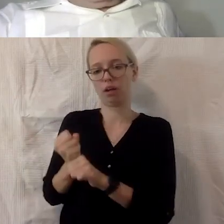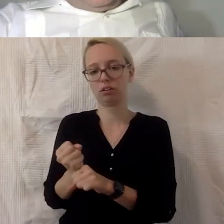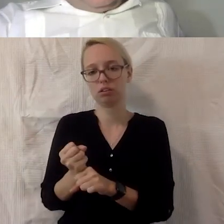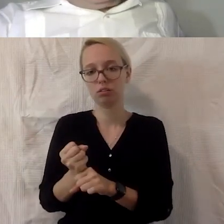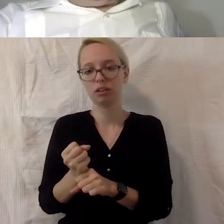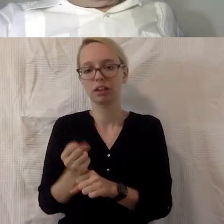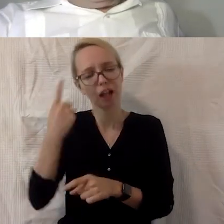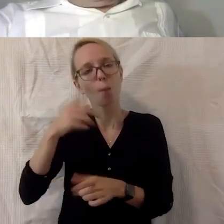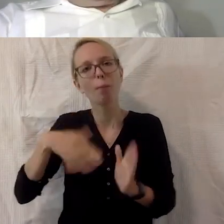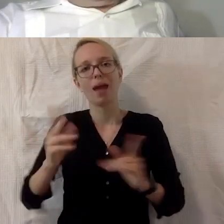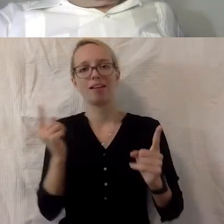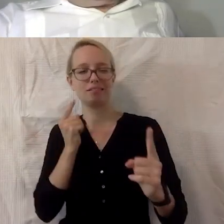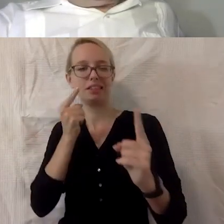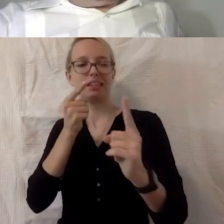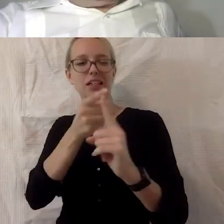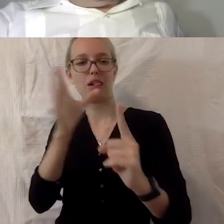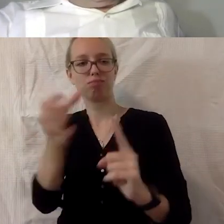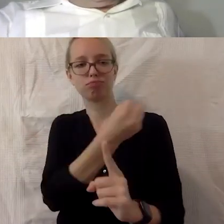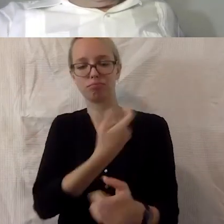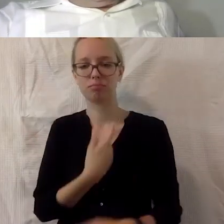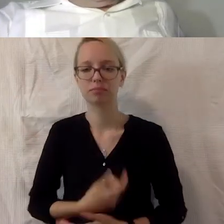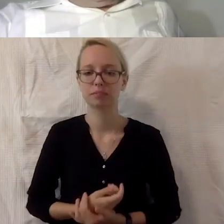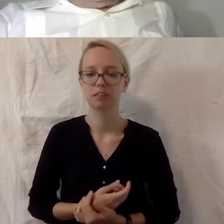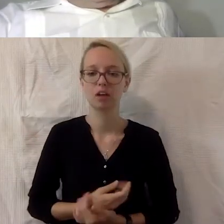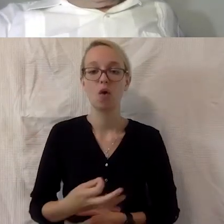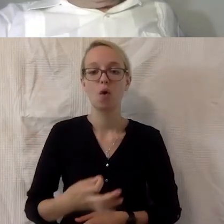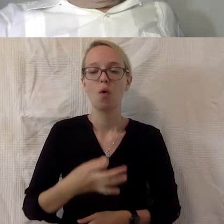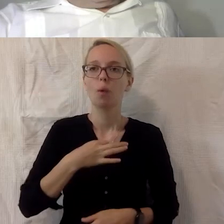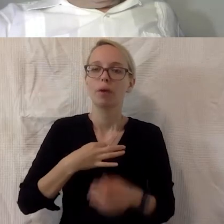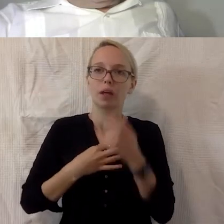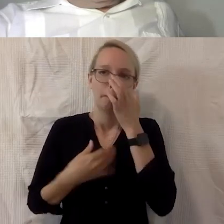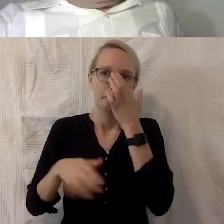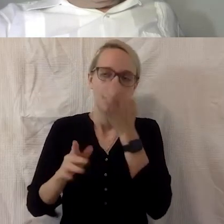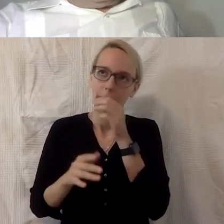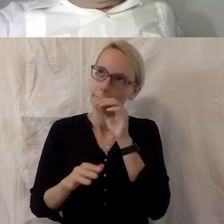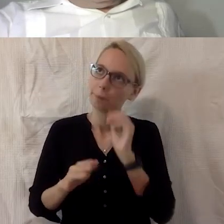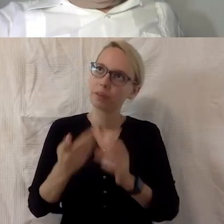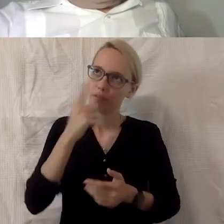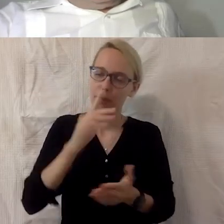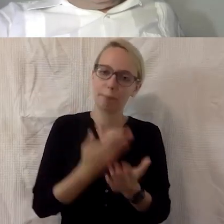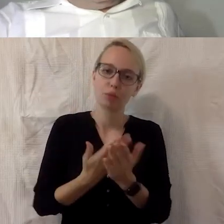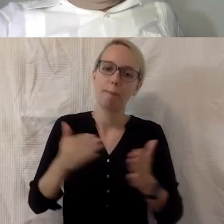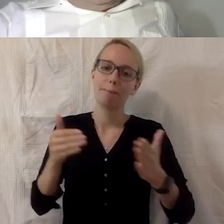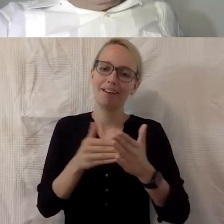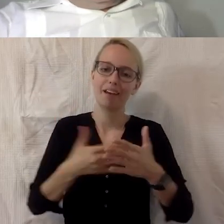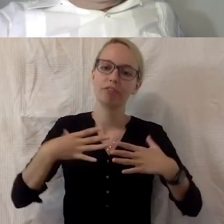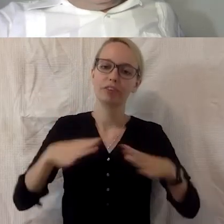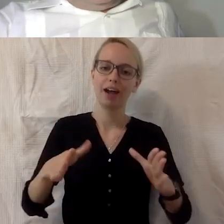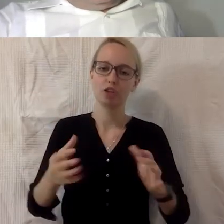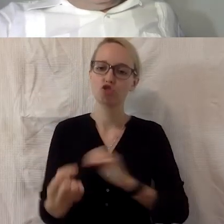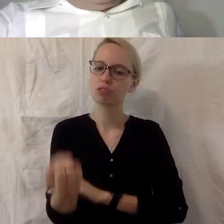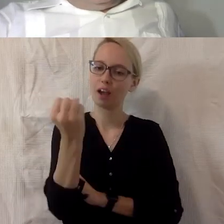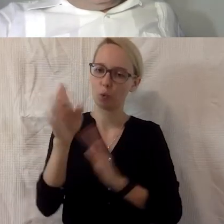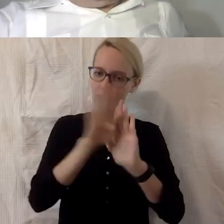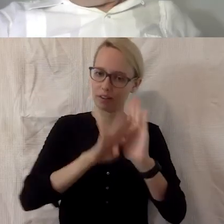intensiv stört, dass zum Beispiel, wenn jetzt ein Gesetz, wie das Barrierefreiheitsstärkungsgesetz verabschiedet wird, das eben mehr Barrierefreiheit schaffen soll,